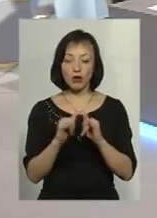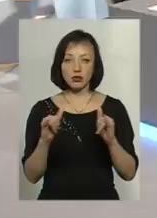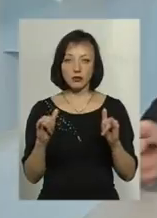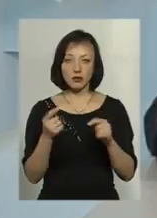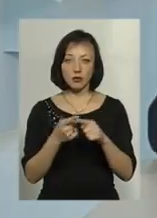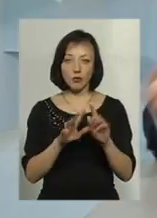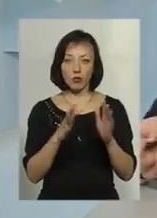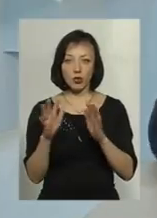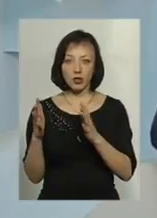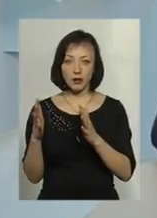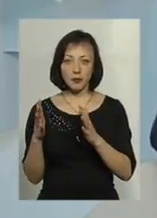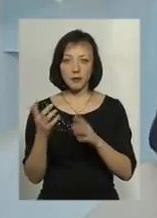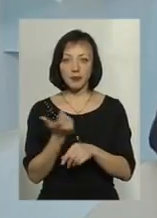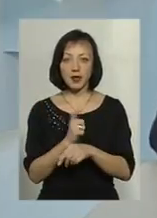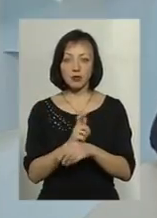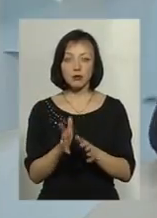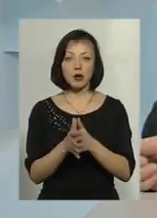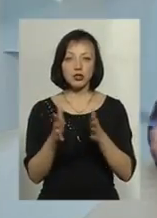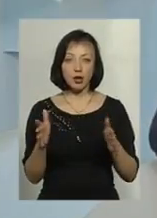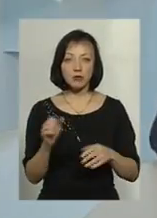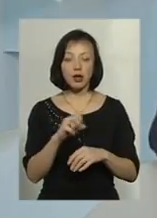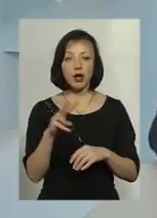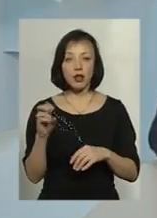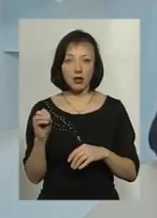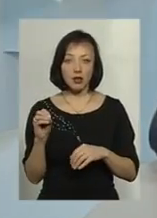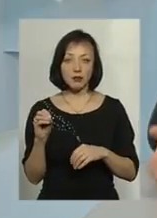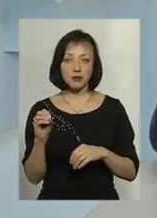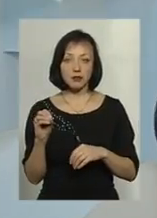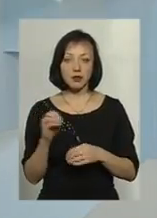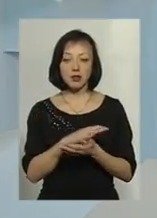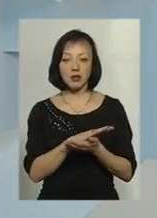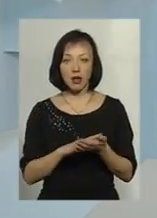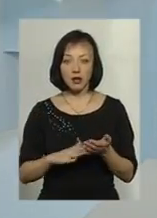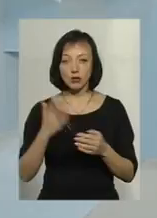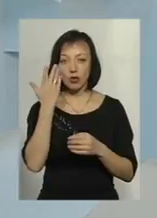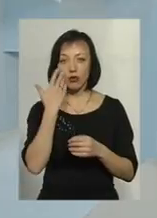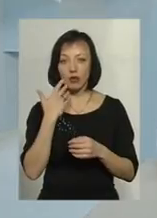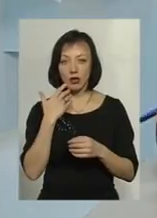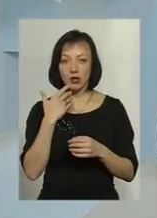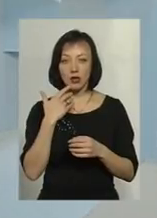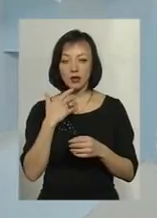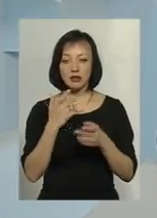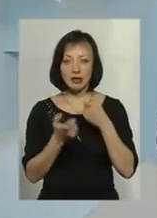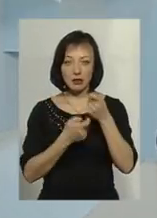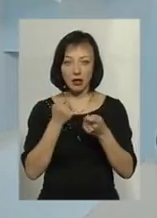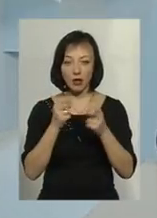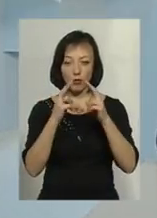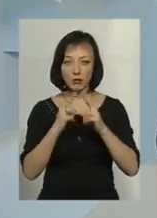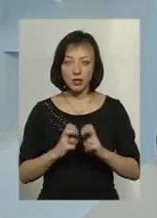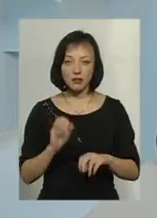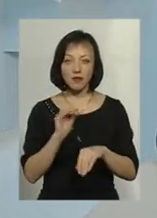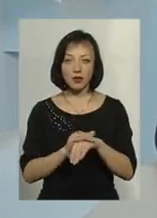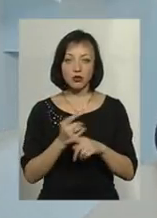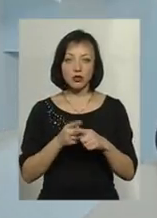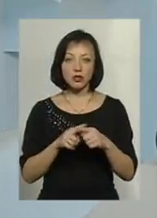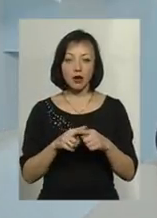події більш масштабну. Але далі вже, коли прибіж детальному обстеженню, коли виявилося, це